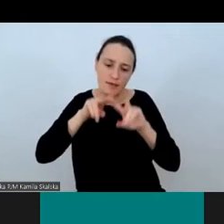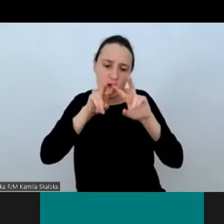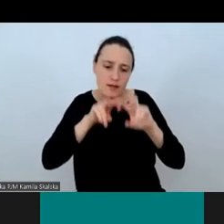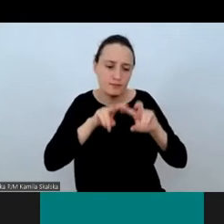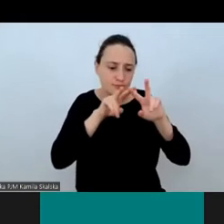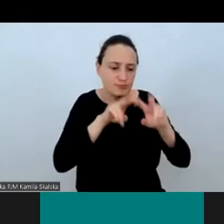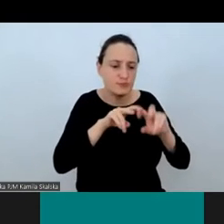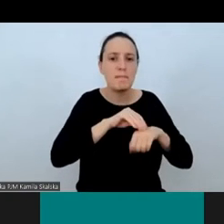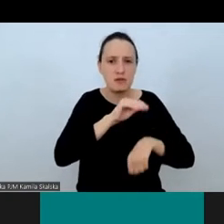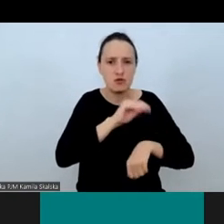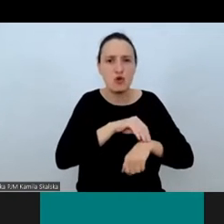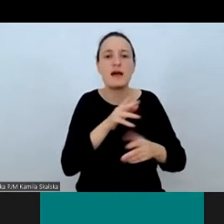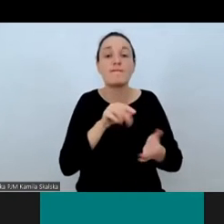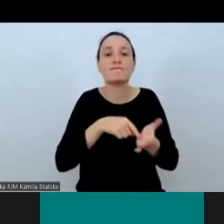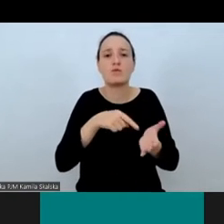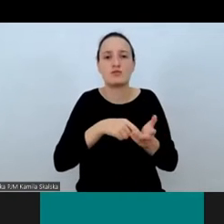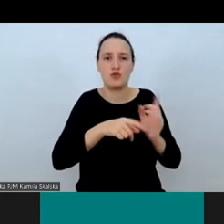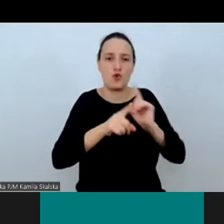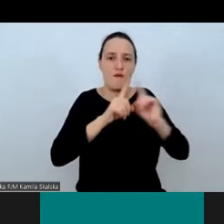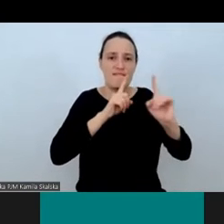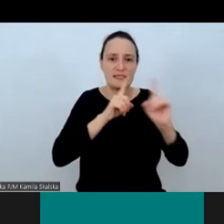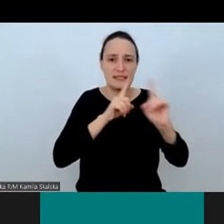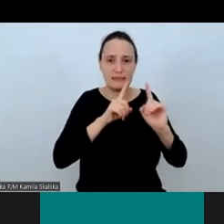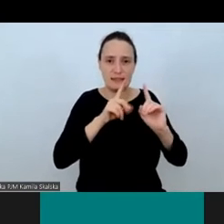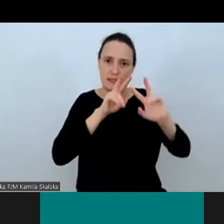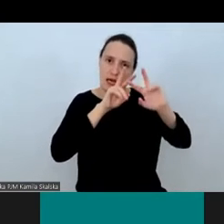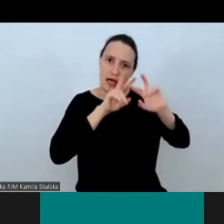metodami analizy konwersacyjnej.